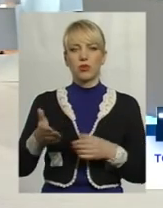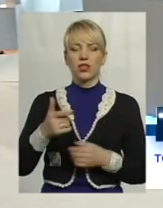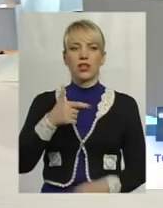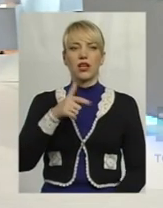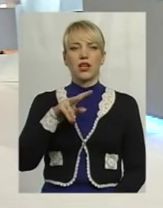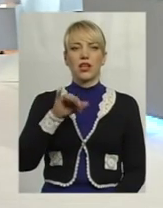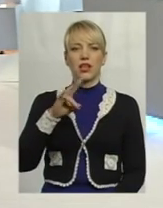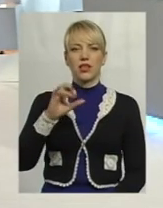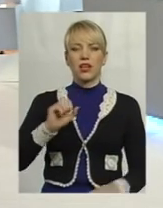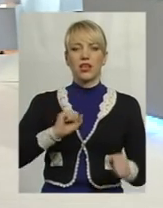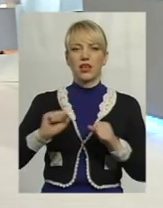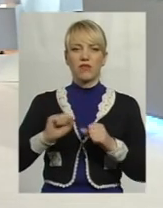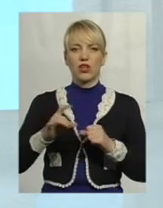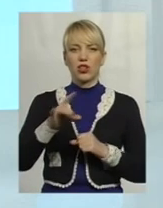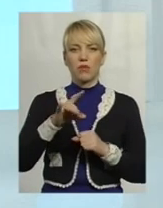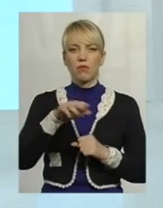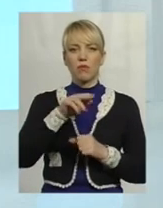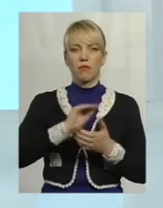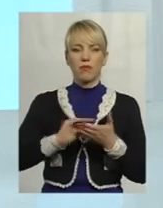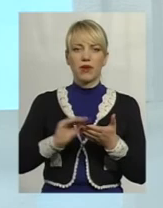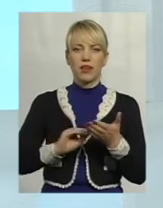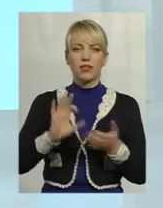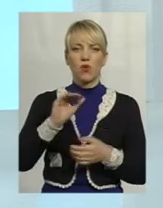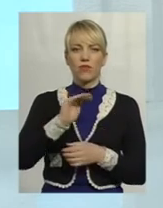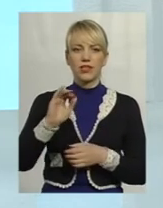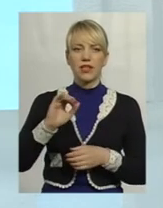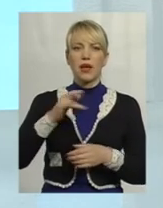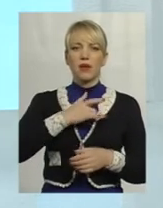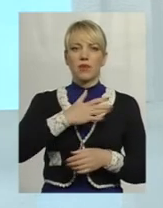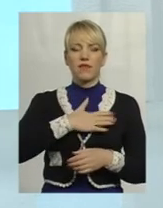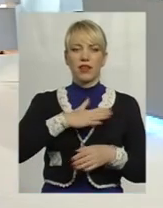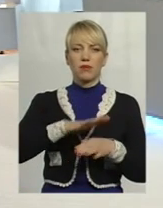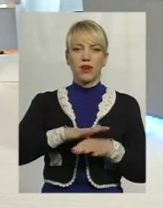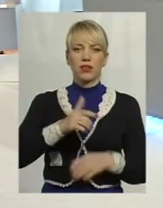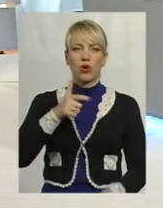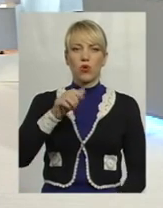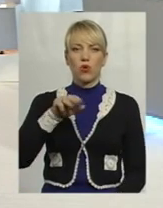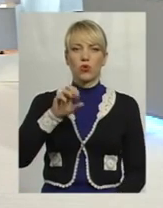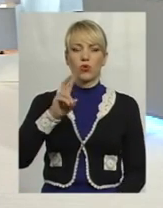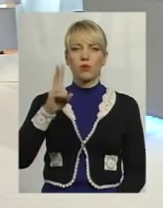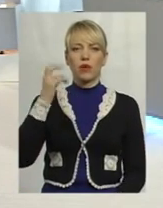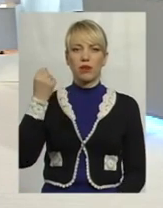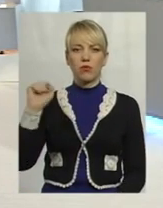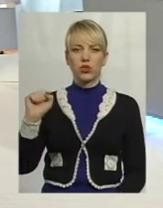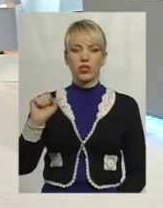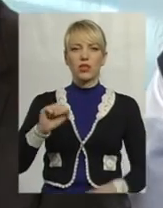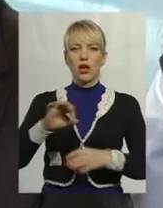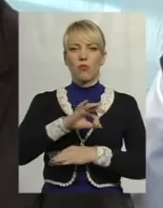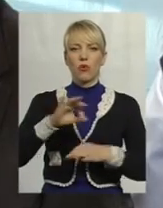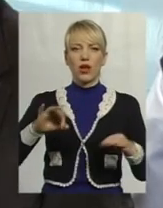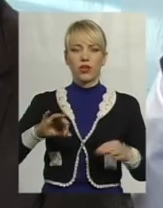Калінера, керівника регіонального прес-офісу «Приватбанку», Романа Войтюка, переможця проєкту «Бізнес